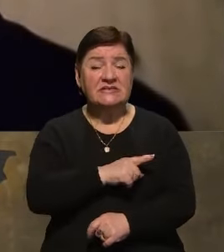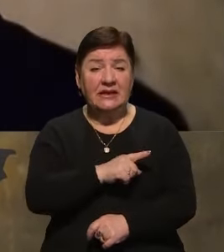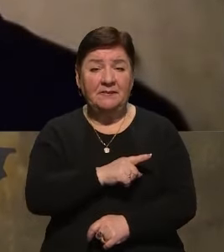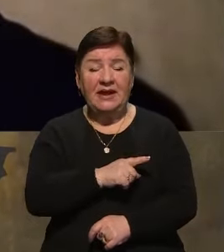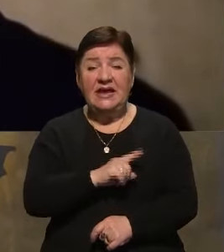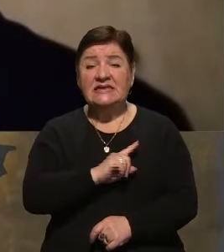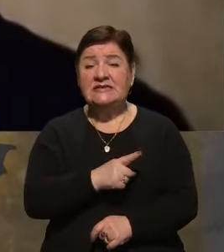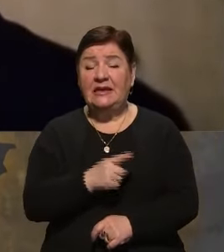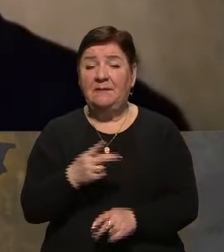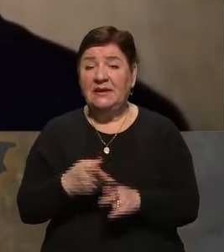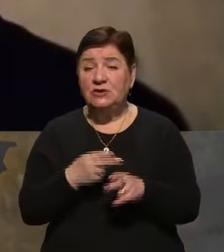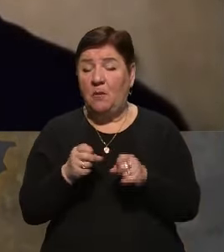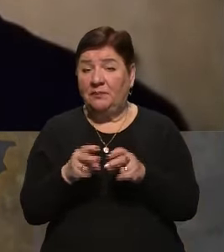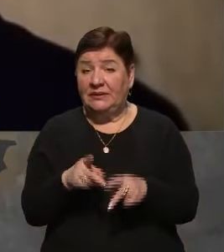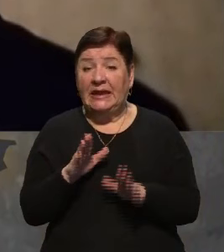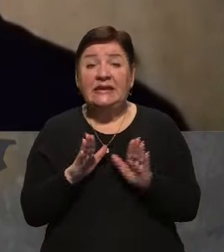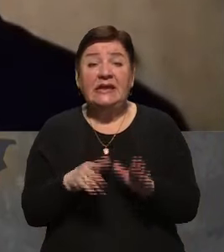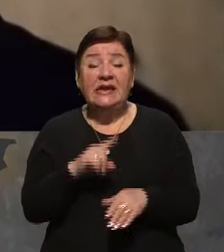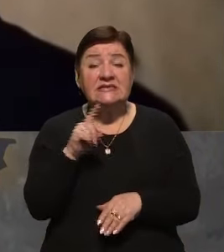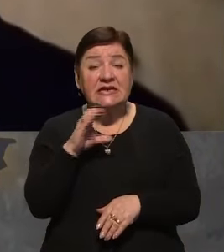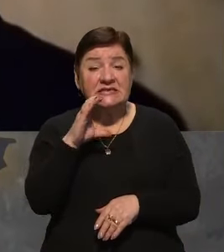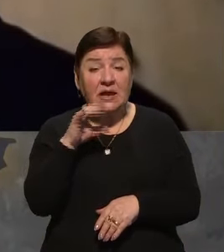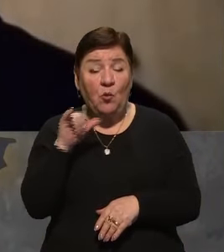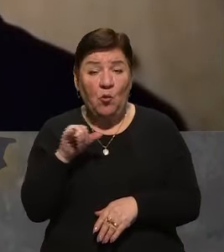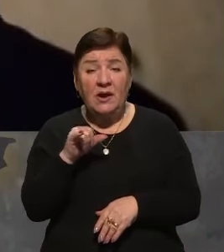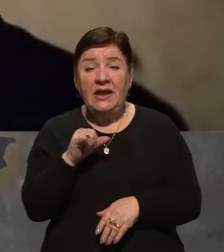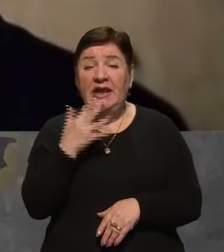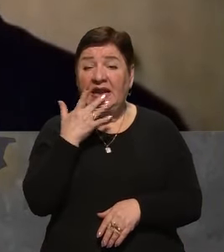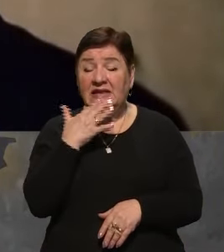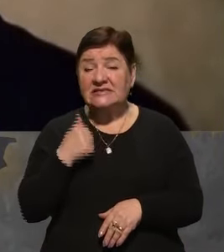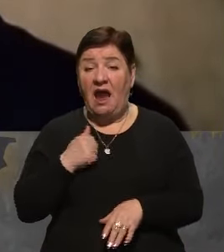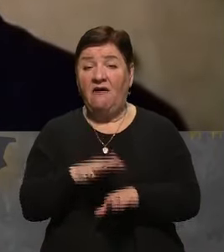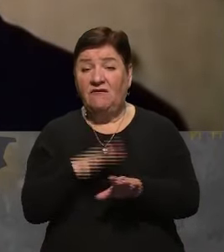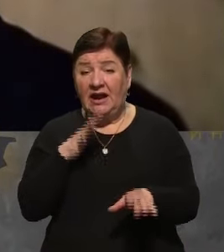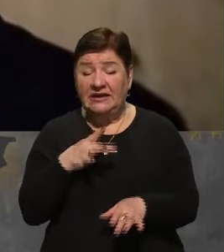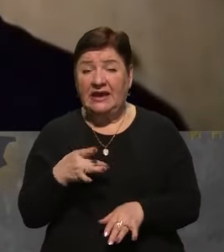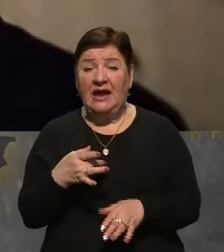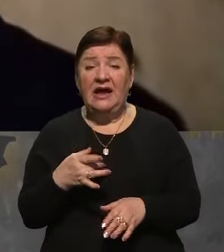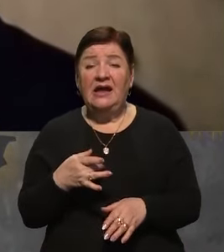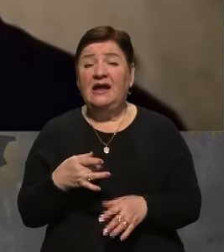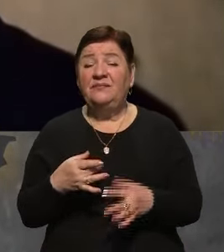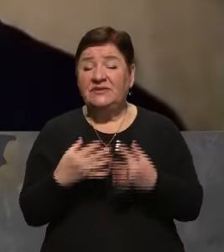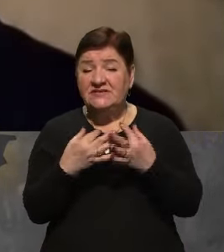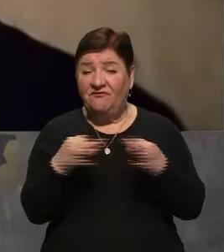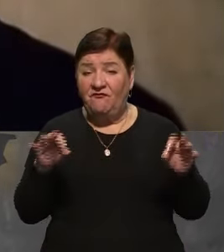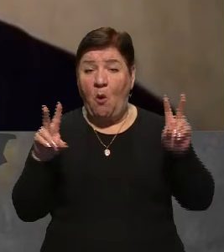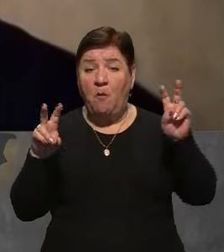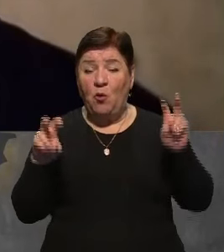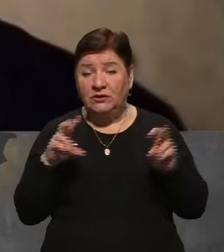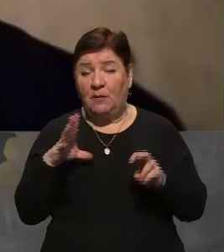безпеки. Оборони, тому що тут не тільки ЗСУ і Нацгвардія, багато інших підрозділів, Легіон Свободи був залучений до певних